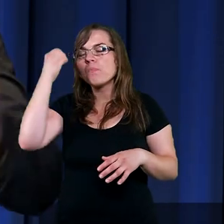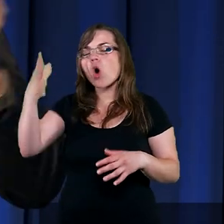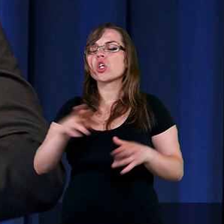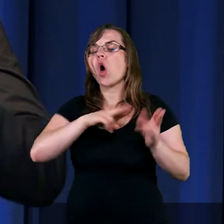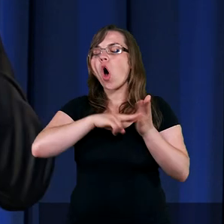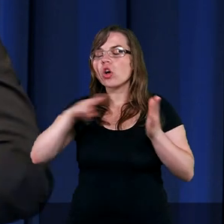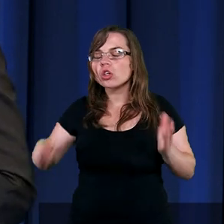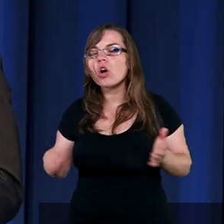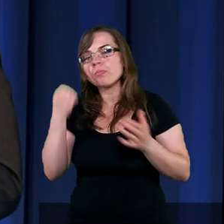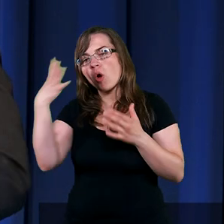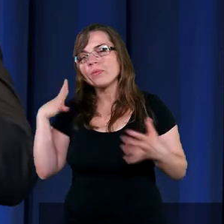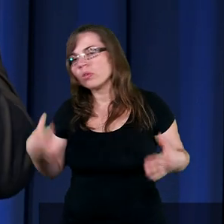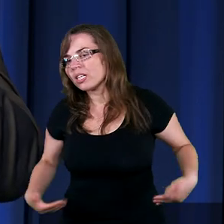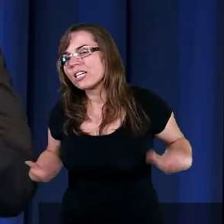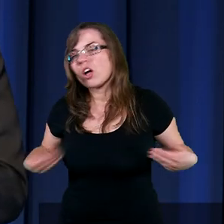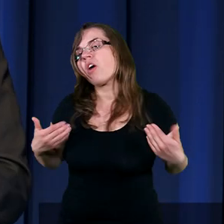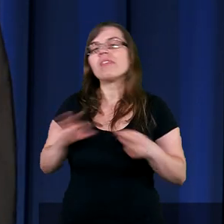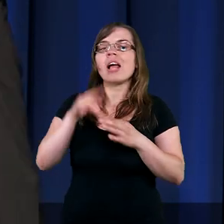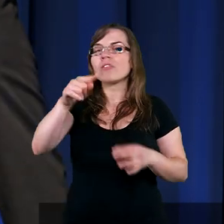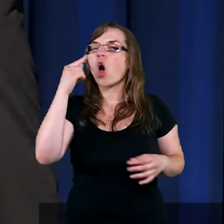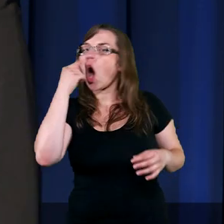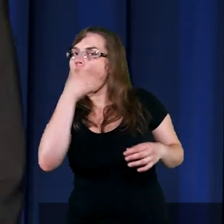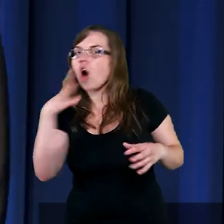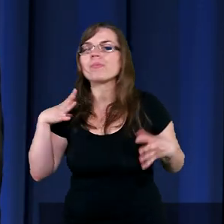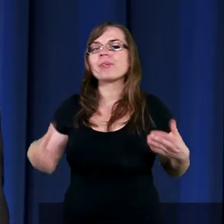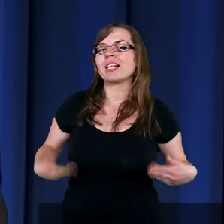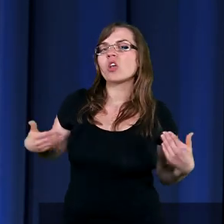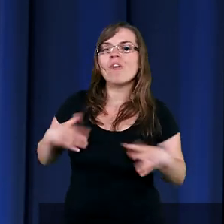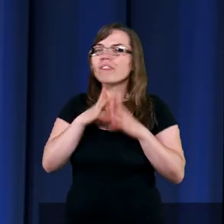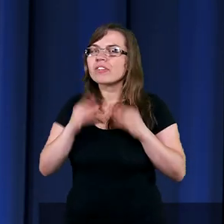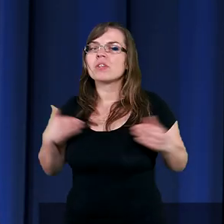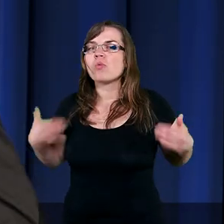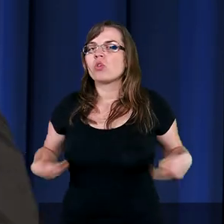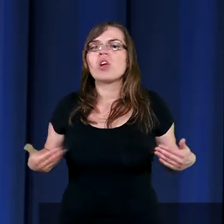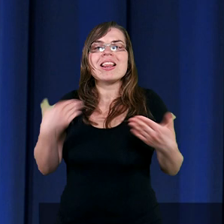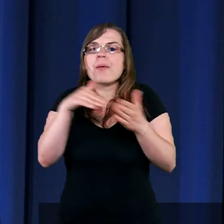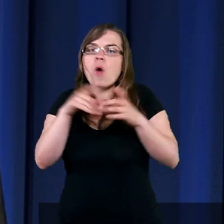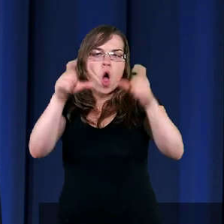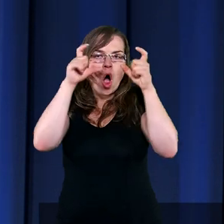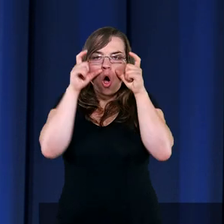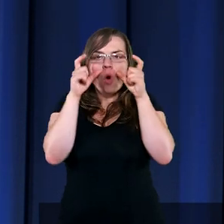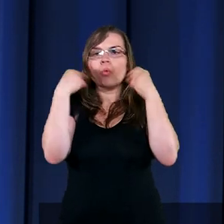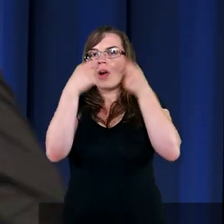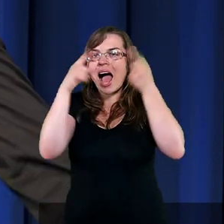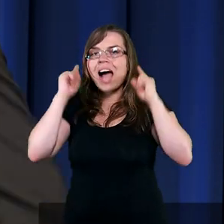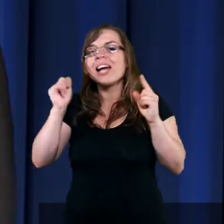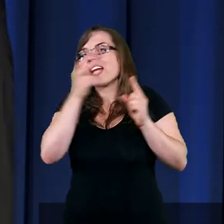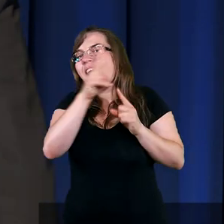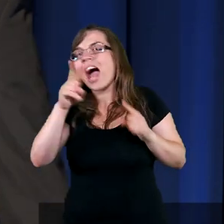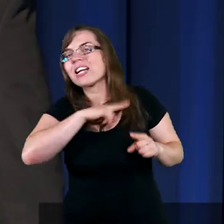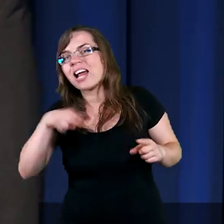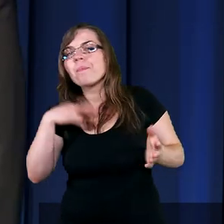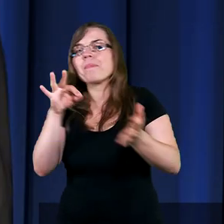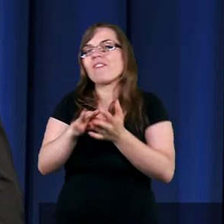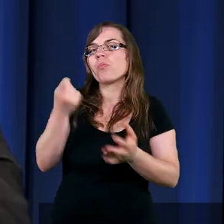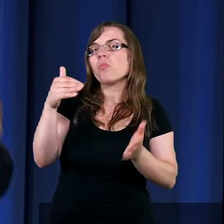napisane, że Mojżesz był zdrowy, nawet jego oczy były zdrowe. Nie potrzebował okularów, tak jak każdy z nas w pewnym